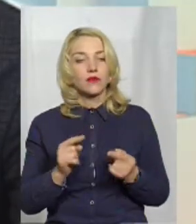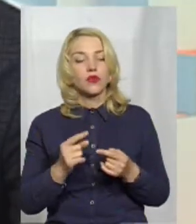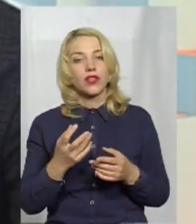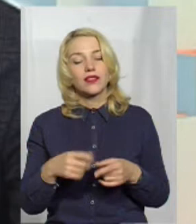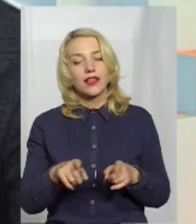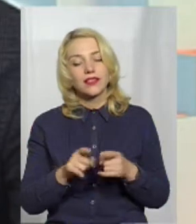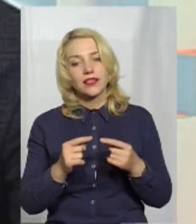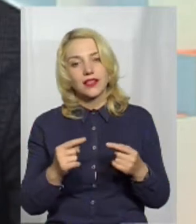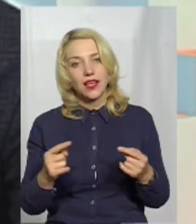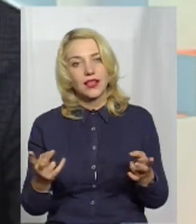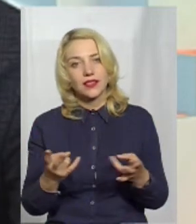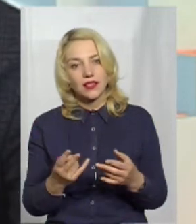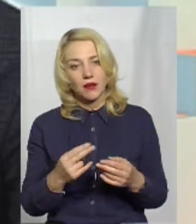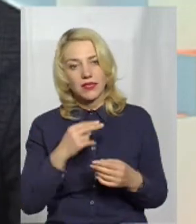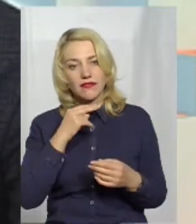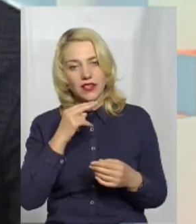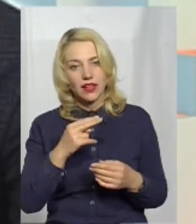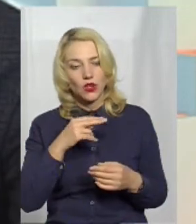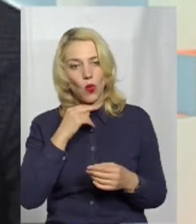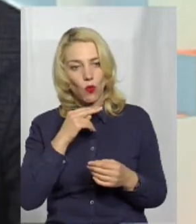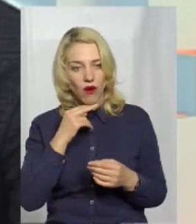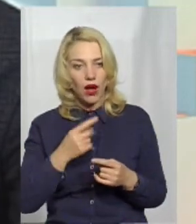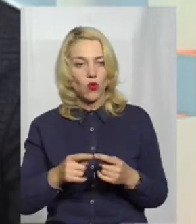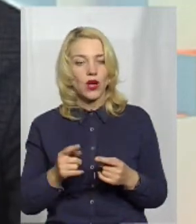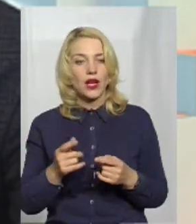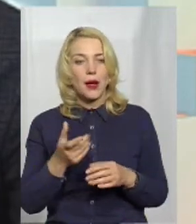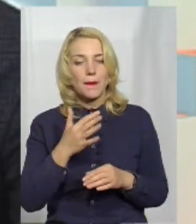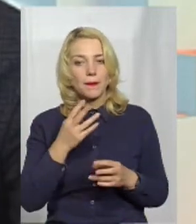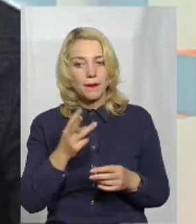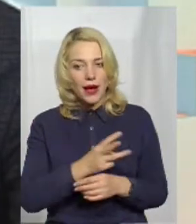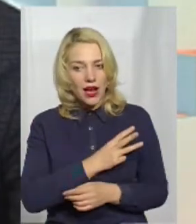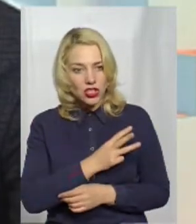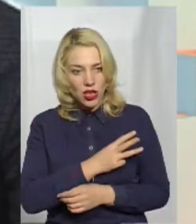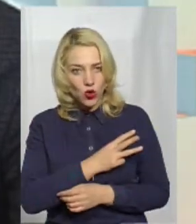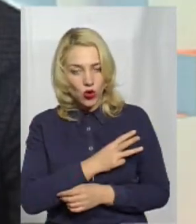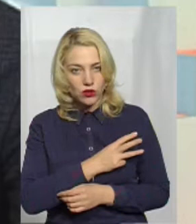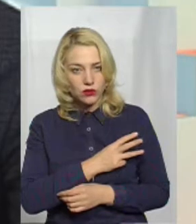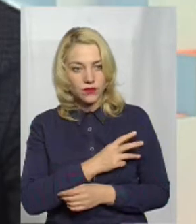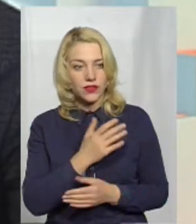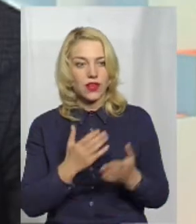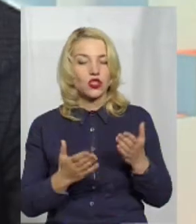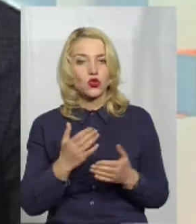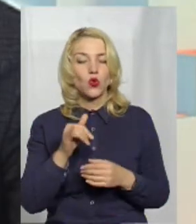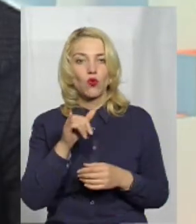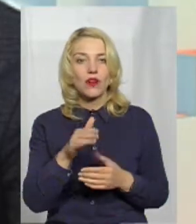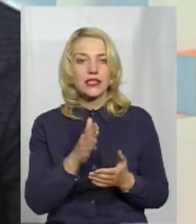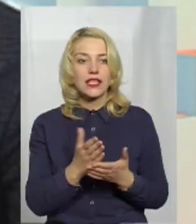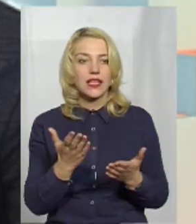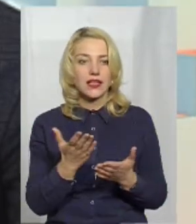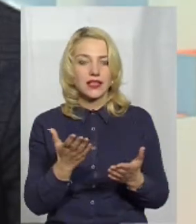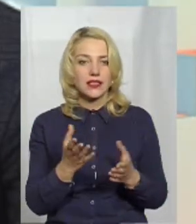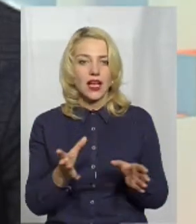на такі деталі потрібно дуже уважно звертвати увагу. Дуже уважно, якщо у вас є там якась